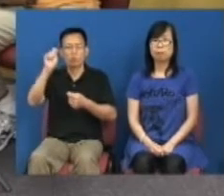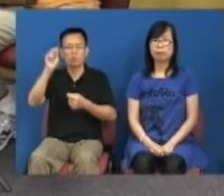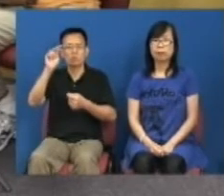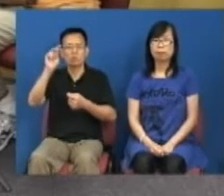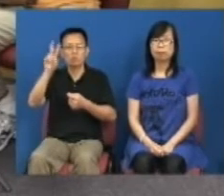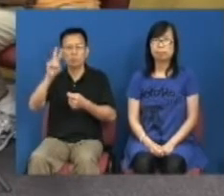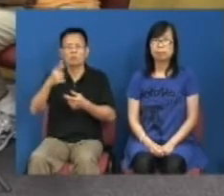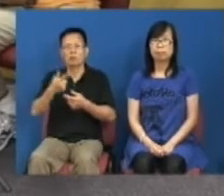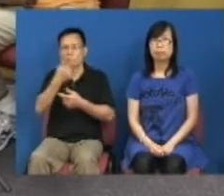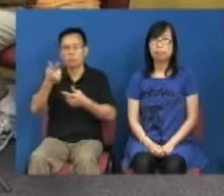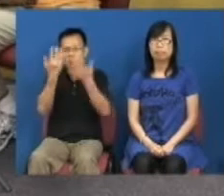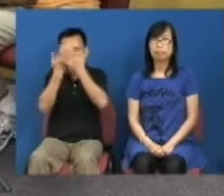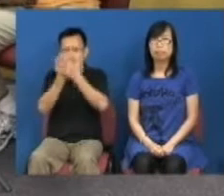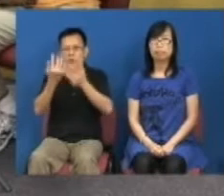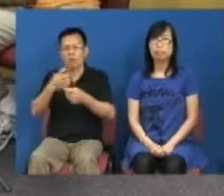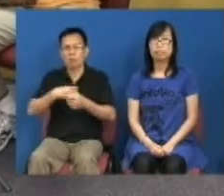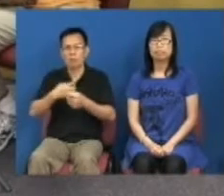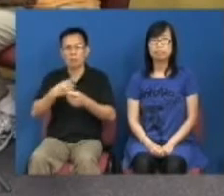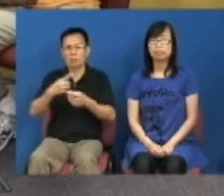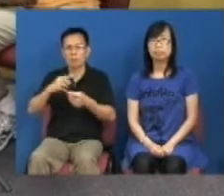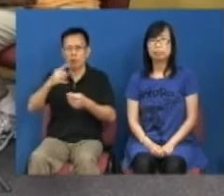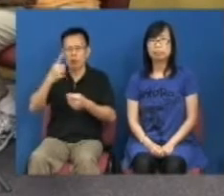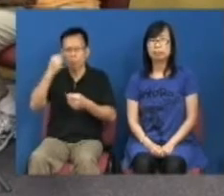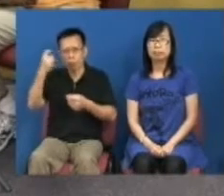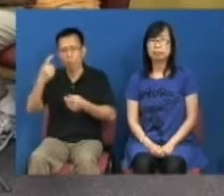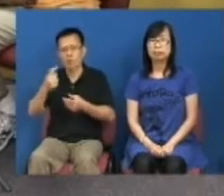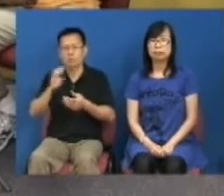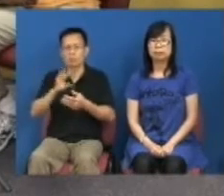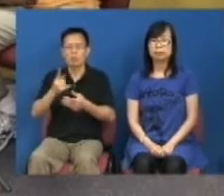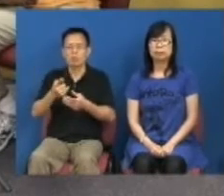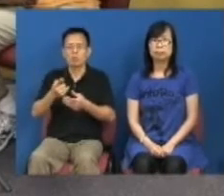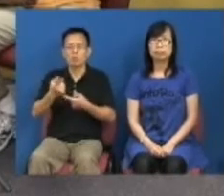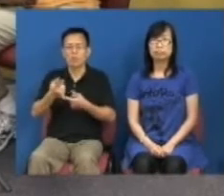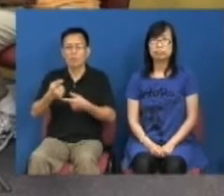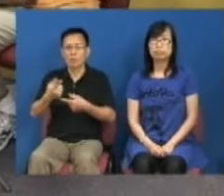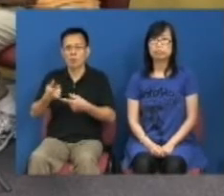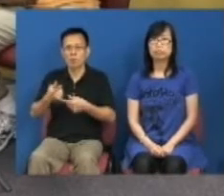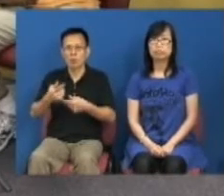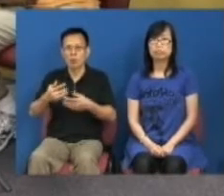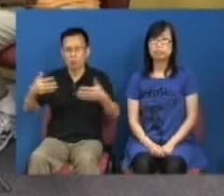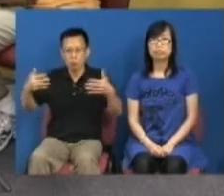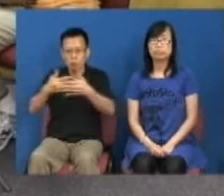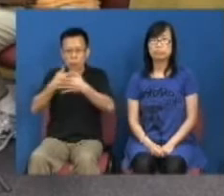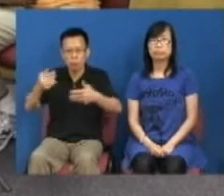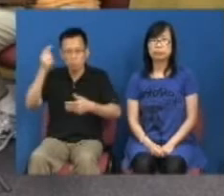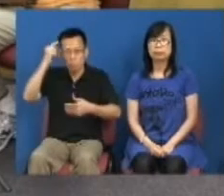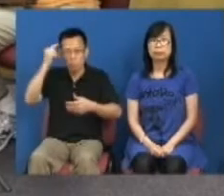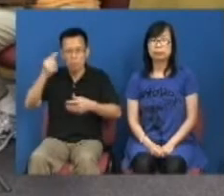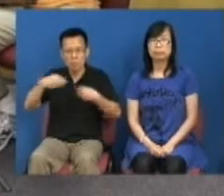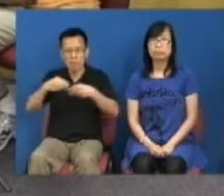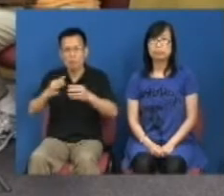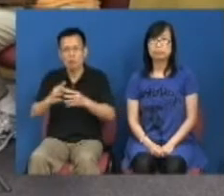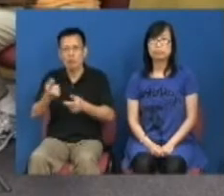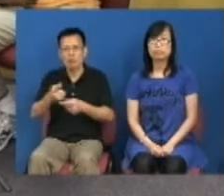有些可能有人觉得我们是阴阳怪气但不要紧那些都是通识的教材是令到同学听到